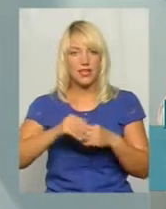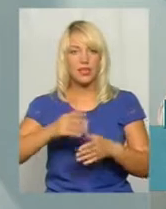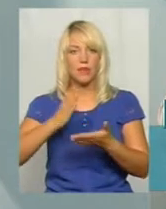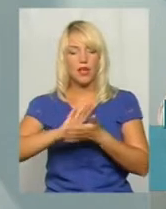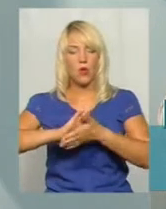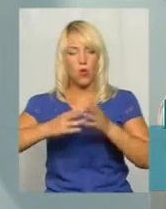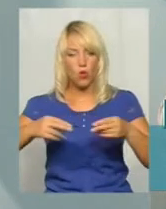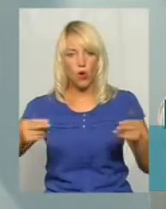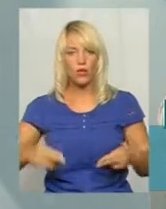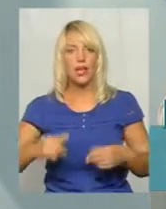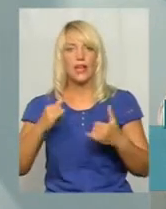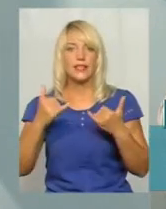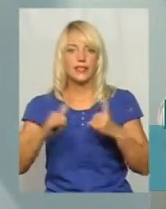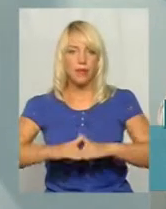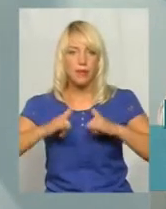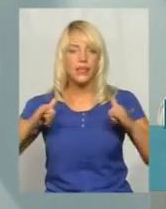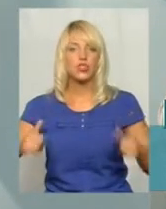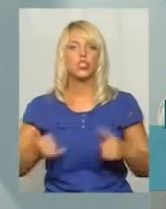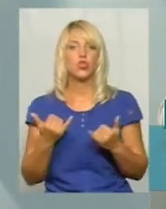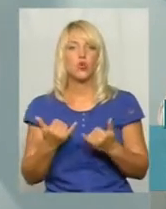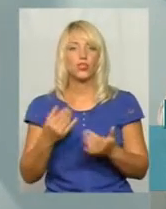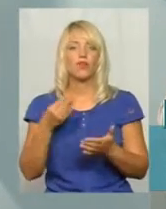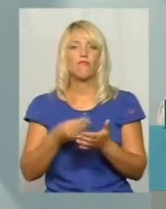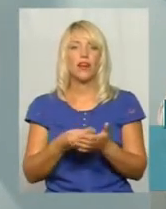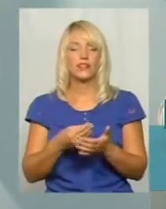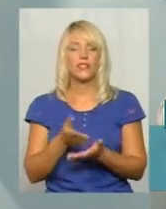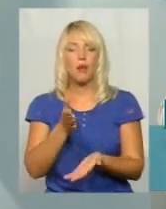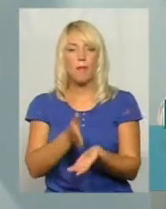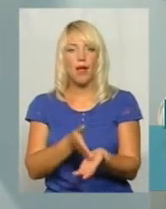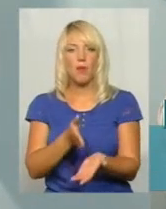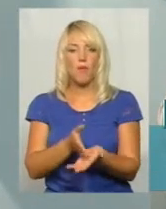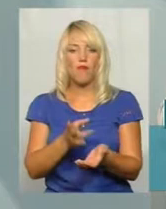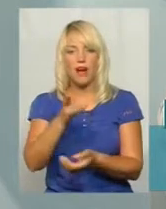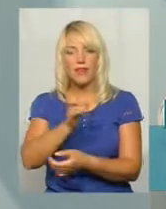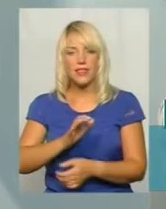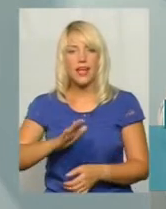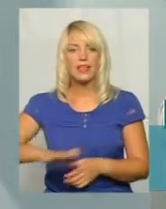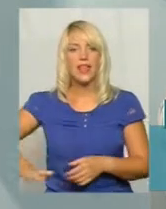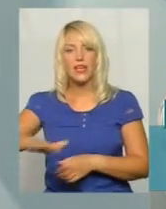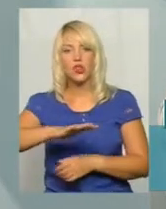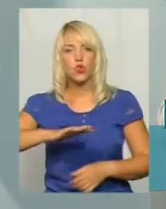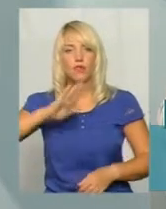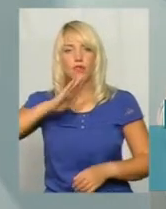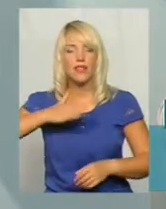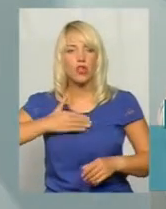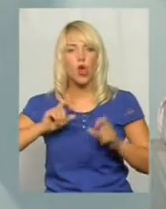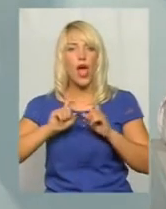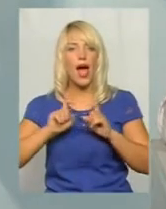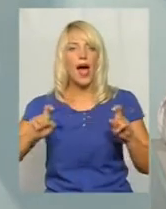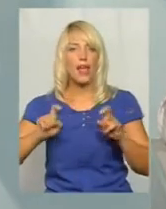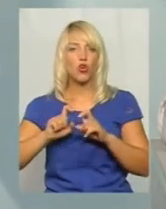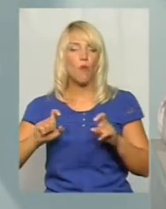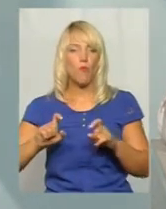збільшили ми сьогодні вартість перебування цих літаків на території нашого аеропорту. І